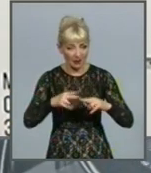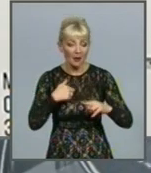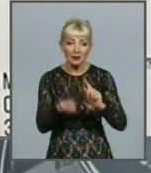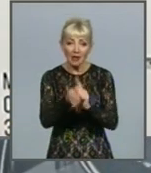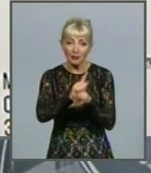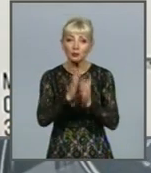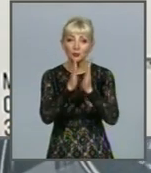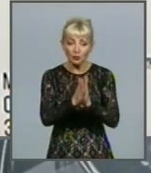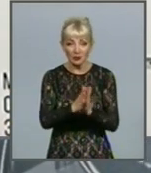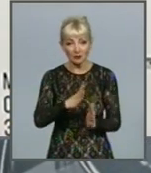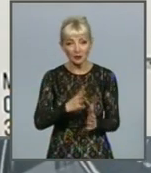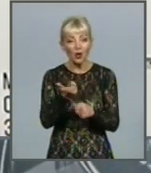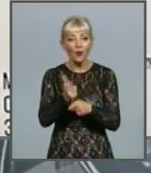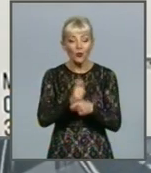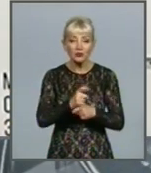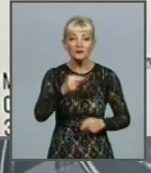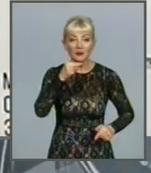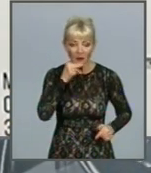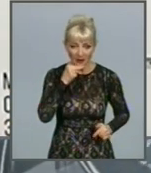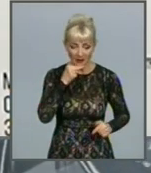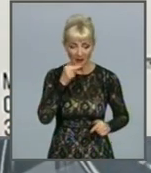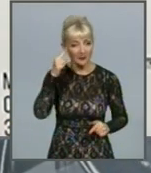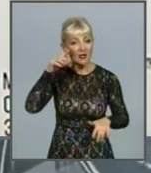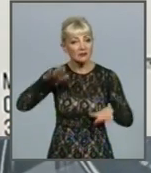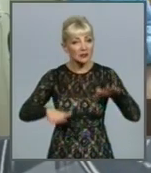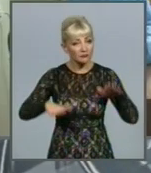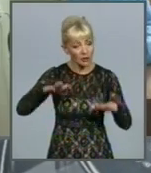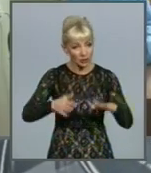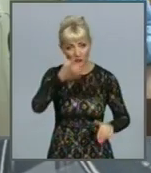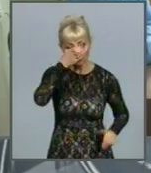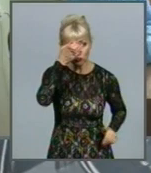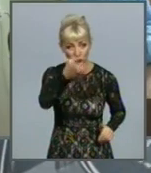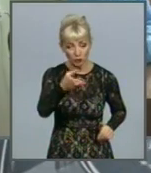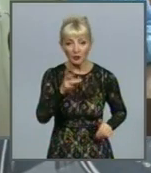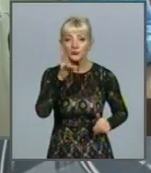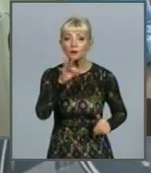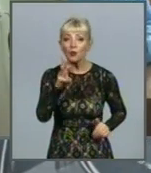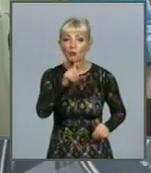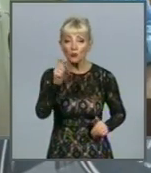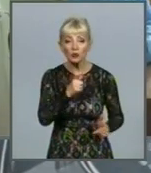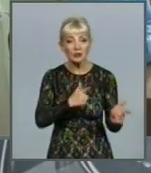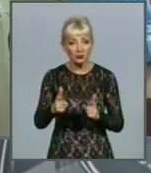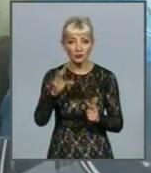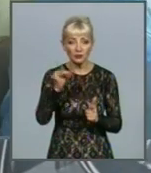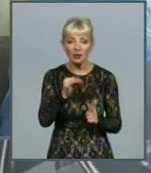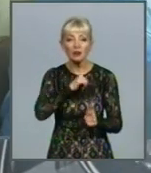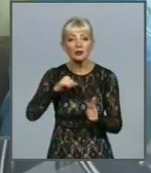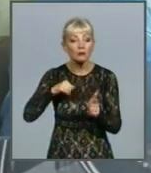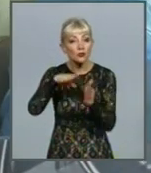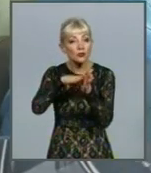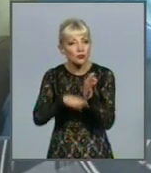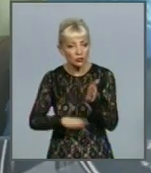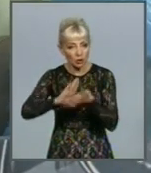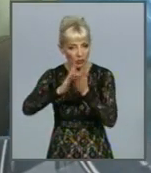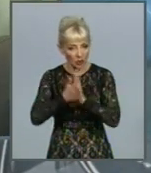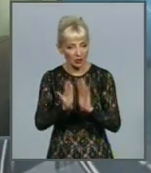просимо вас просто бути обачними, виваженими, мудрими. Натомість у МОЗ готові і до найгіршого сценарію